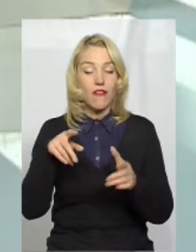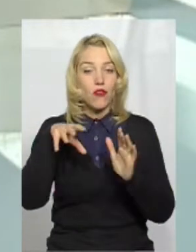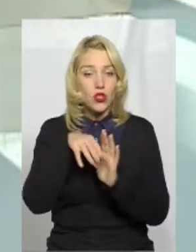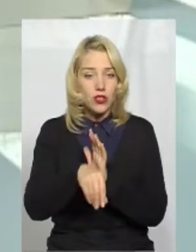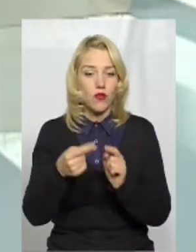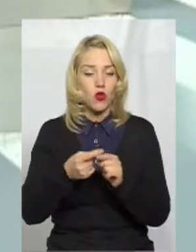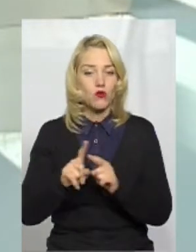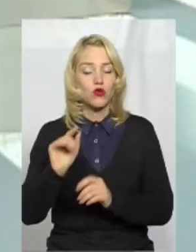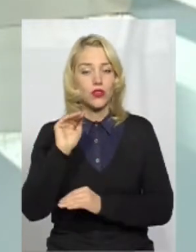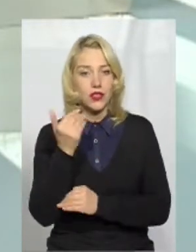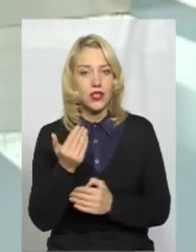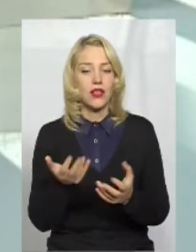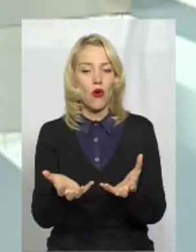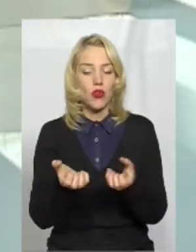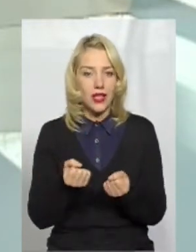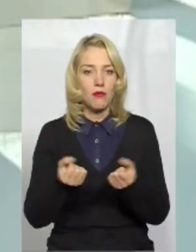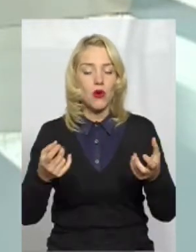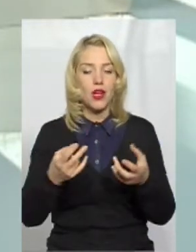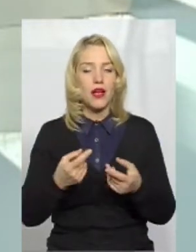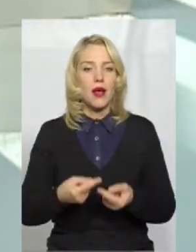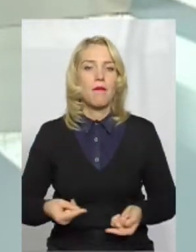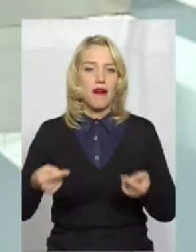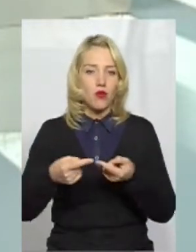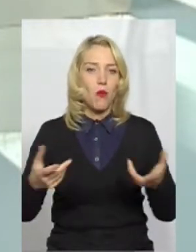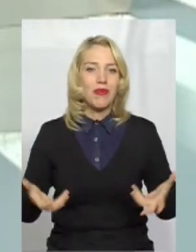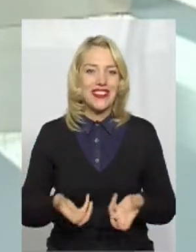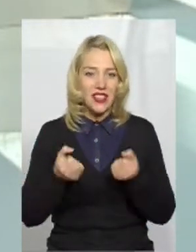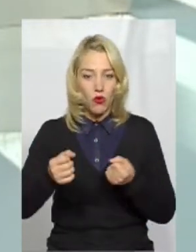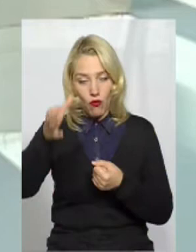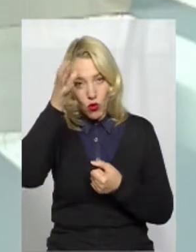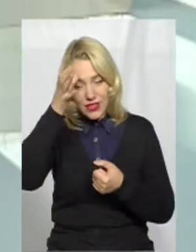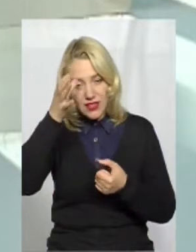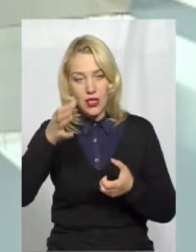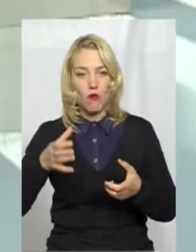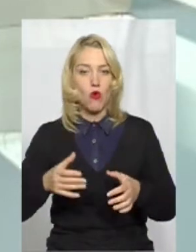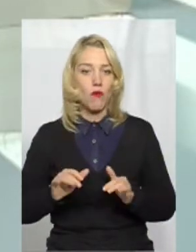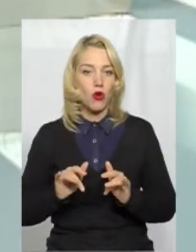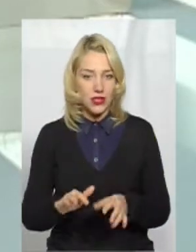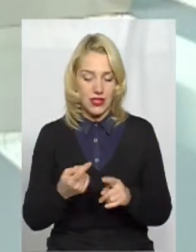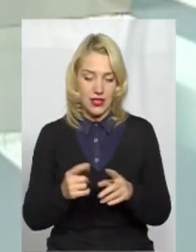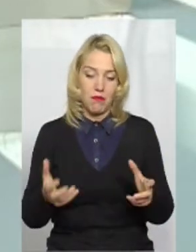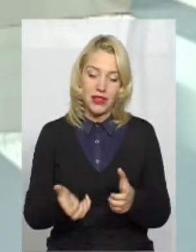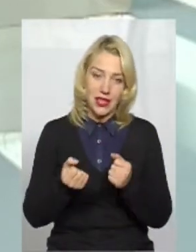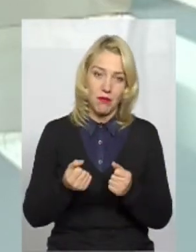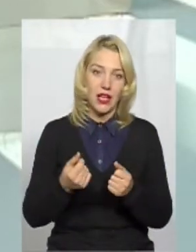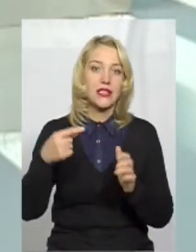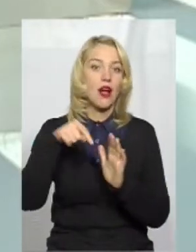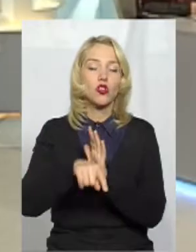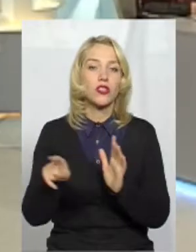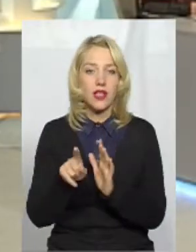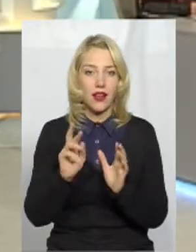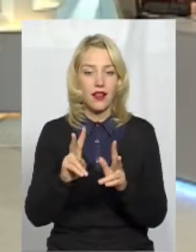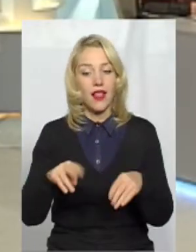класі отримує певну підтримку в освітньому процесі. Ця підтримка заключається як в наданні